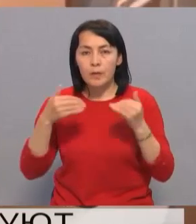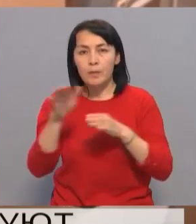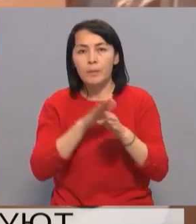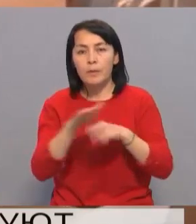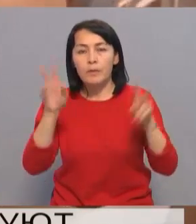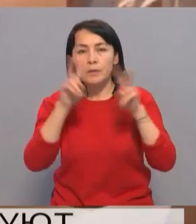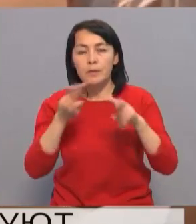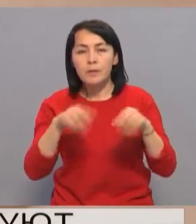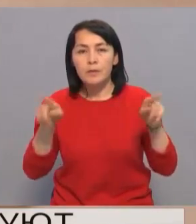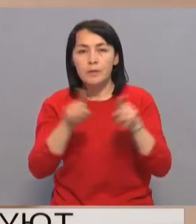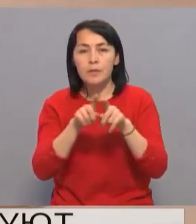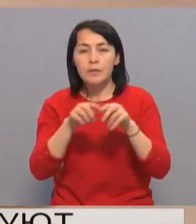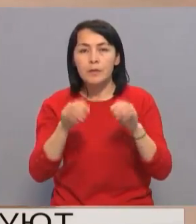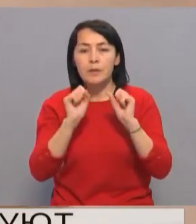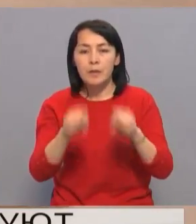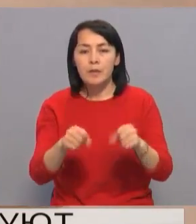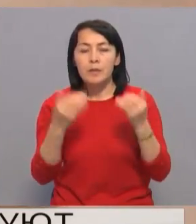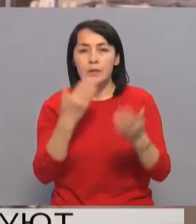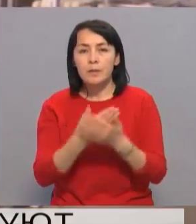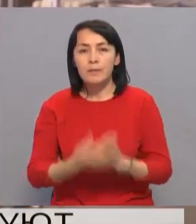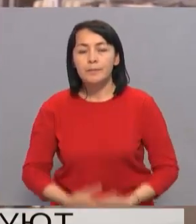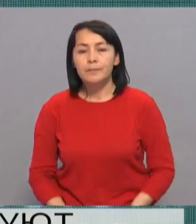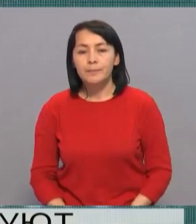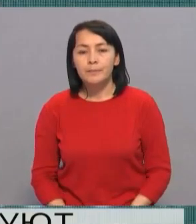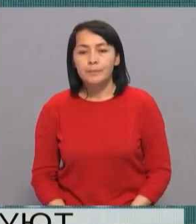проверка на соответствие разрешительным требованиям.